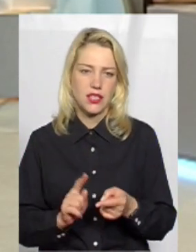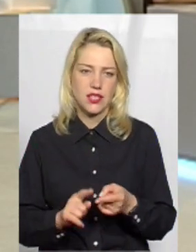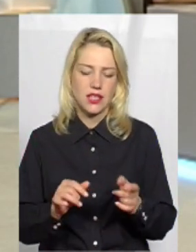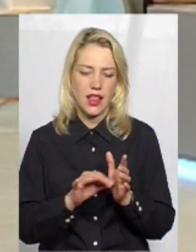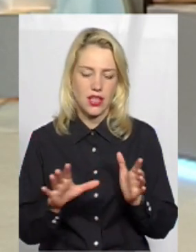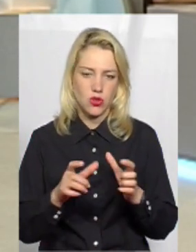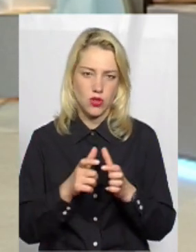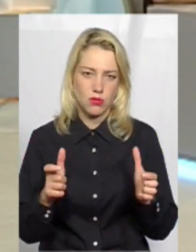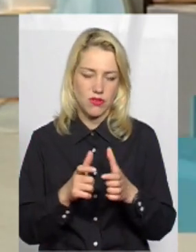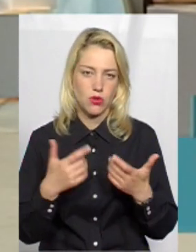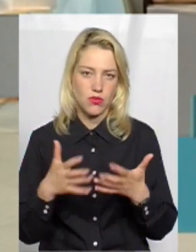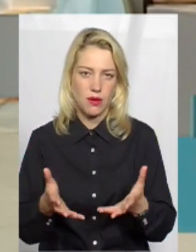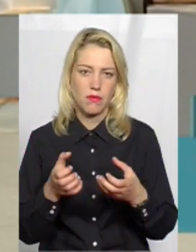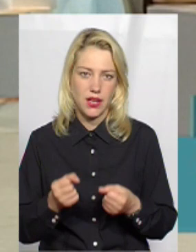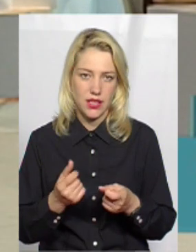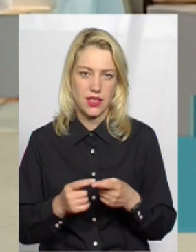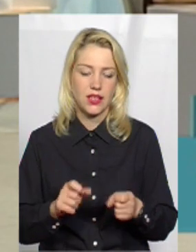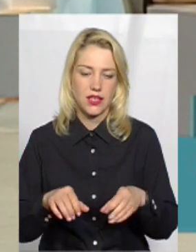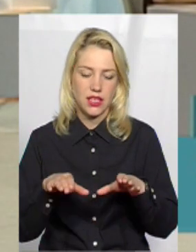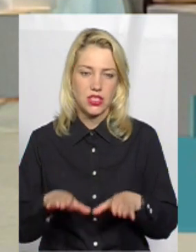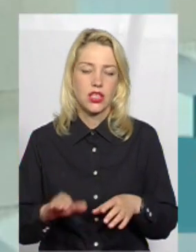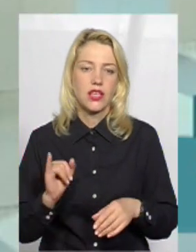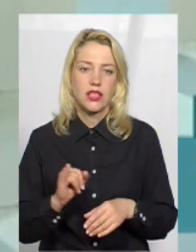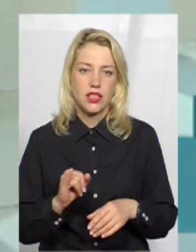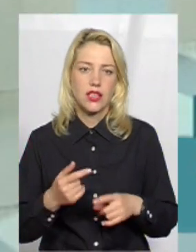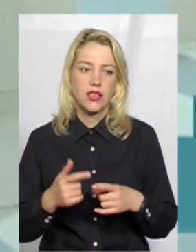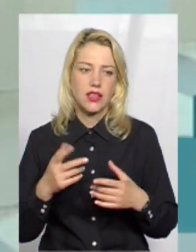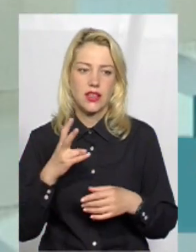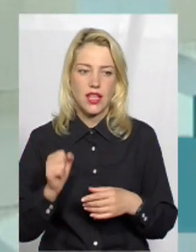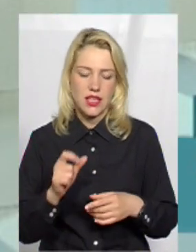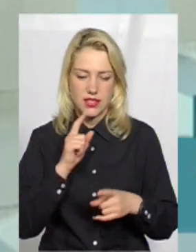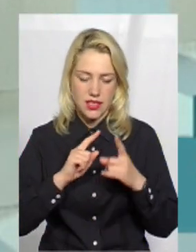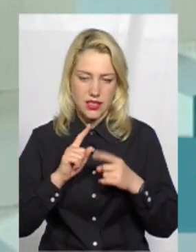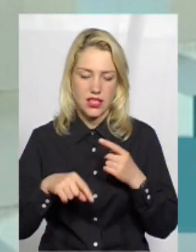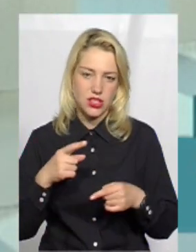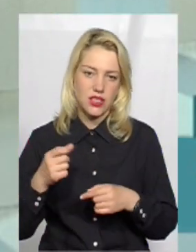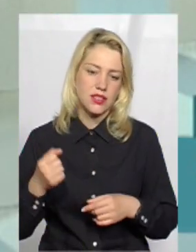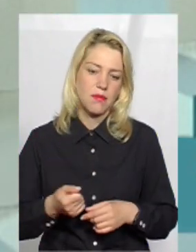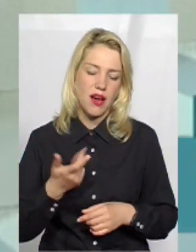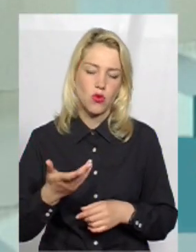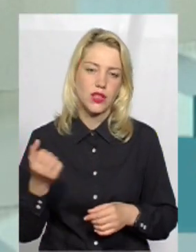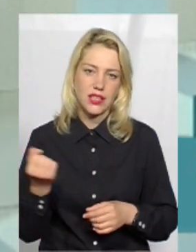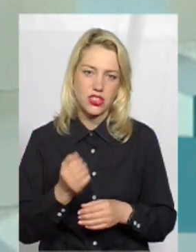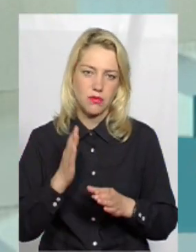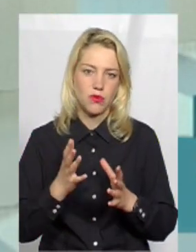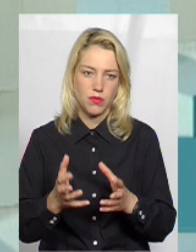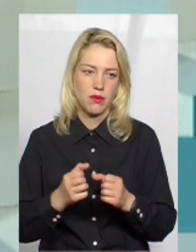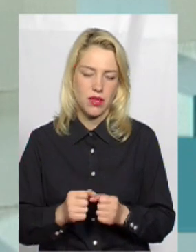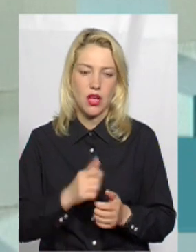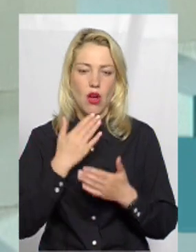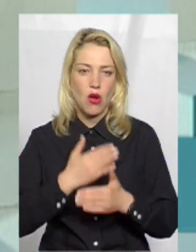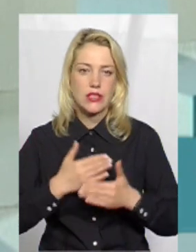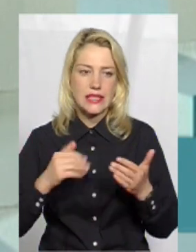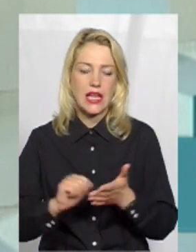прийняли відповідні рішення. Зараз вже, фактично на сесію, через пару тижнів ми приймаємо останній документ.